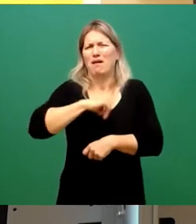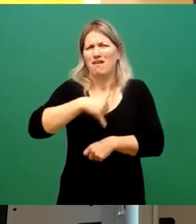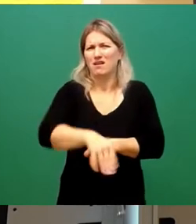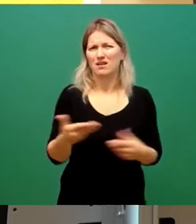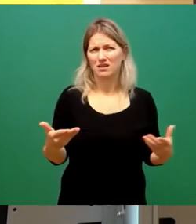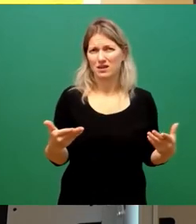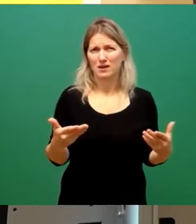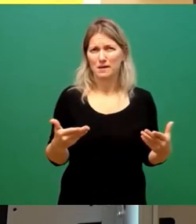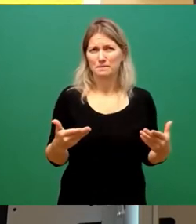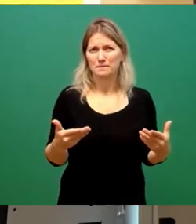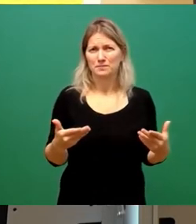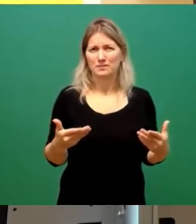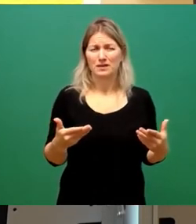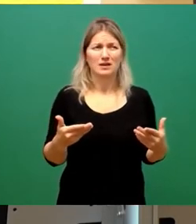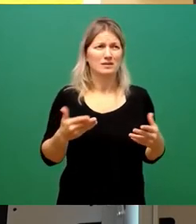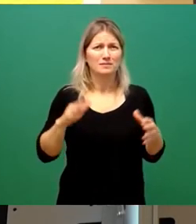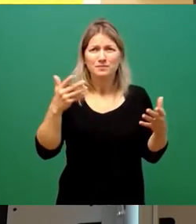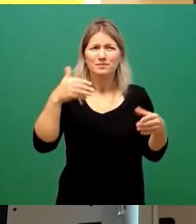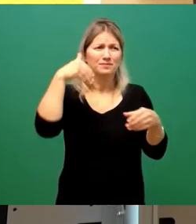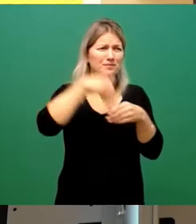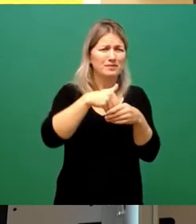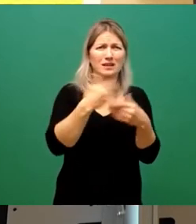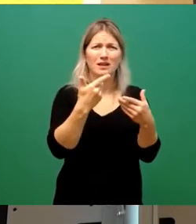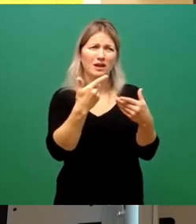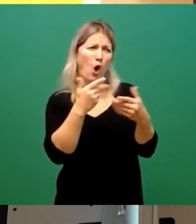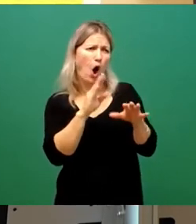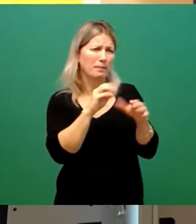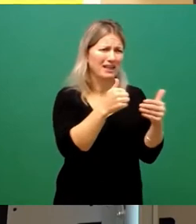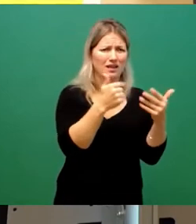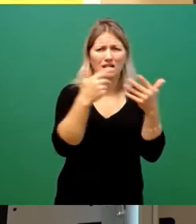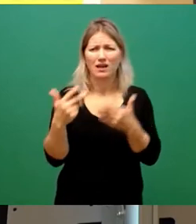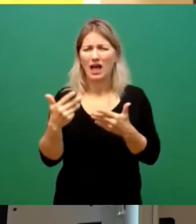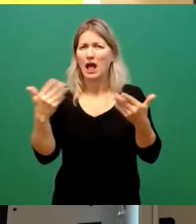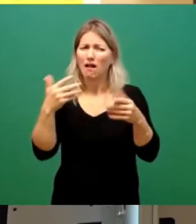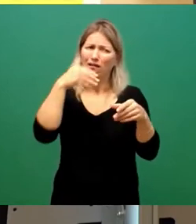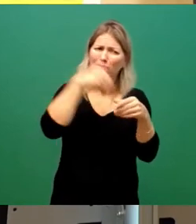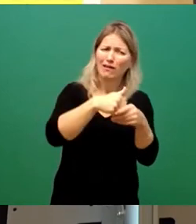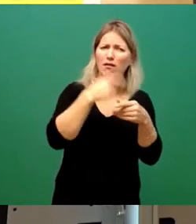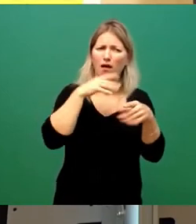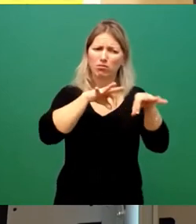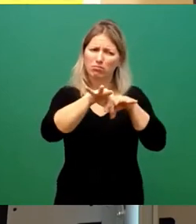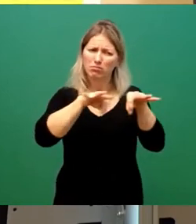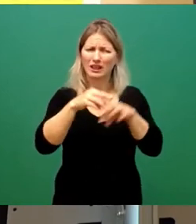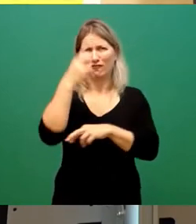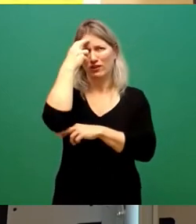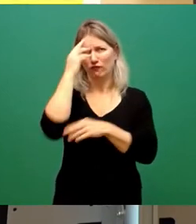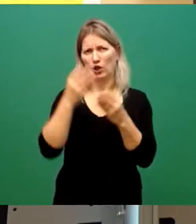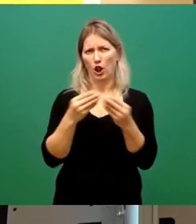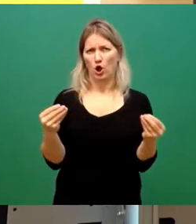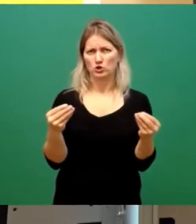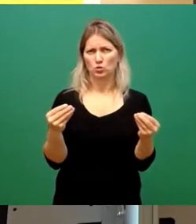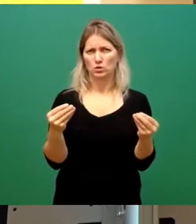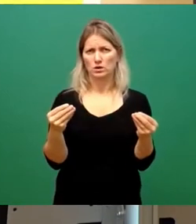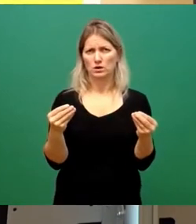diesen unterschiedlichen Gestaltungen auch vernünftige Lösungen finden. Die Frage ist doch aber hier,